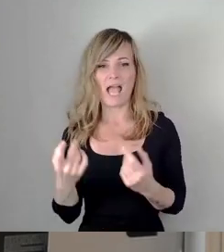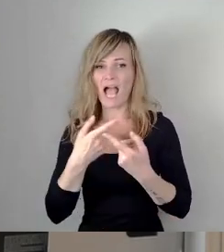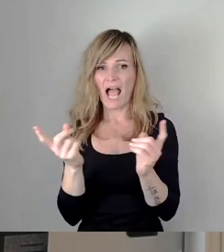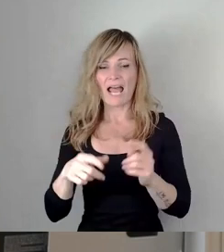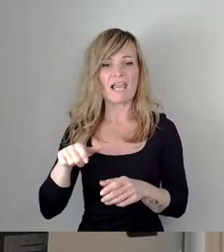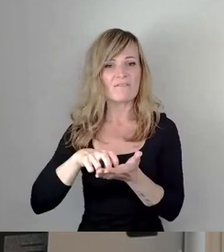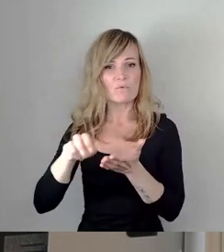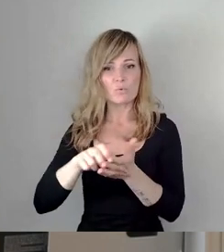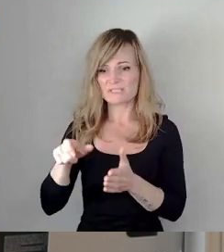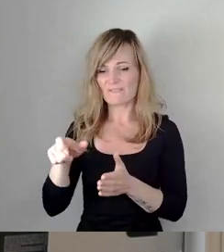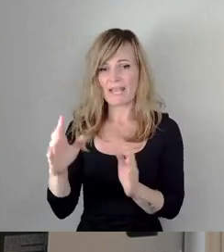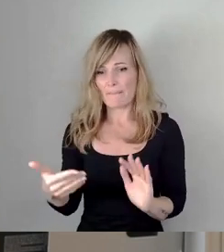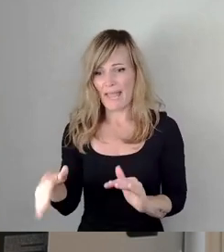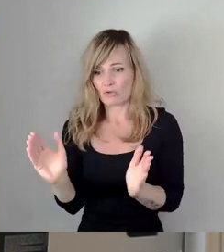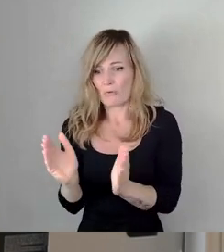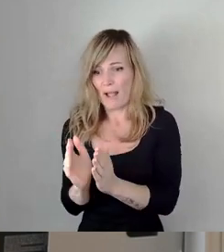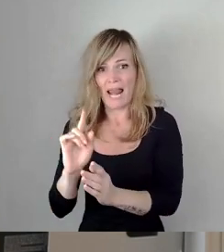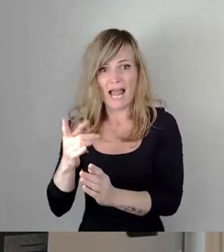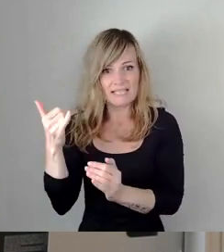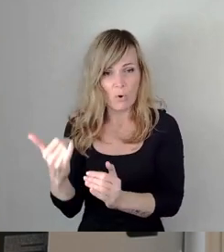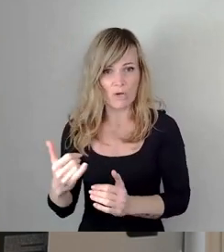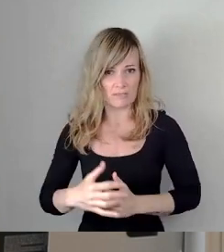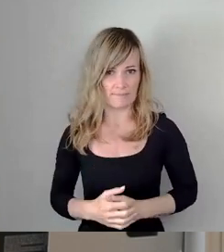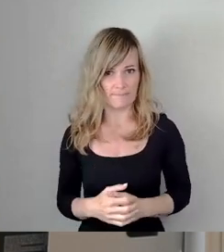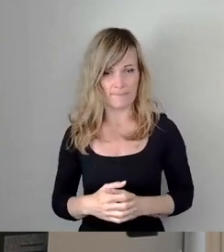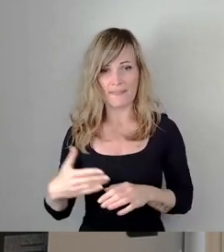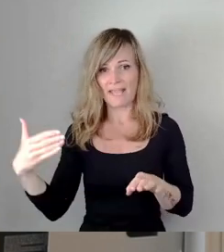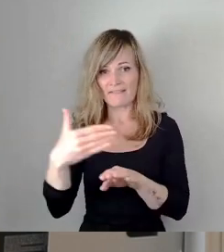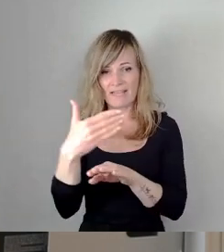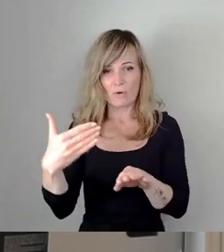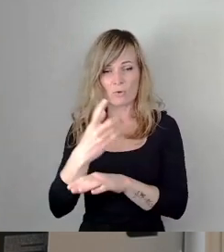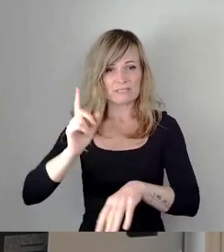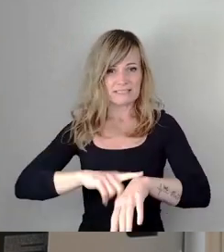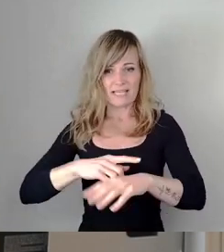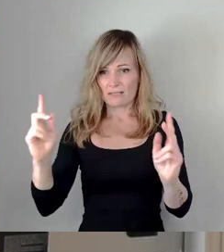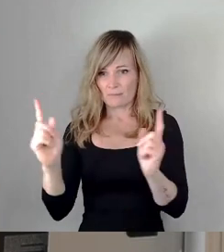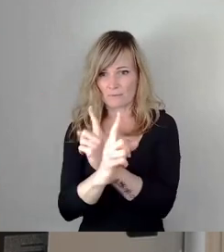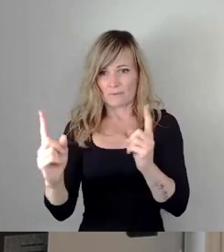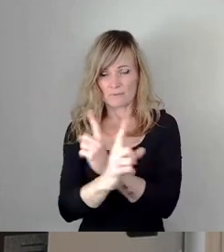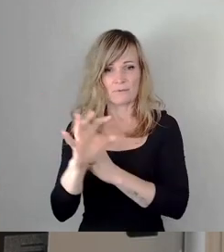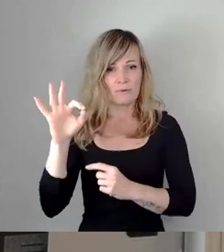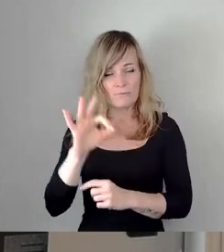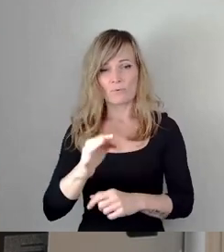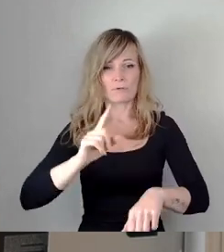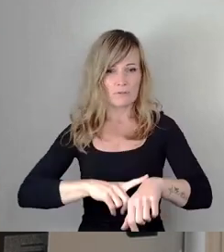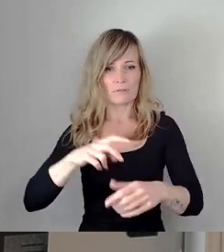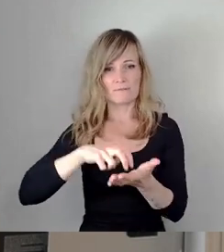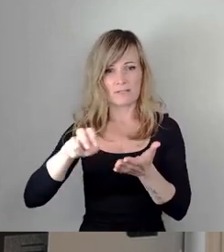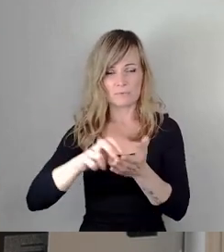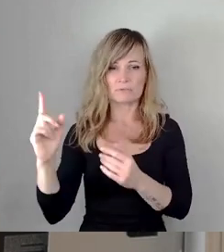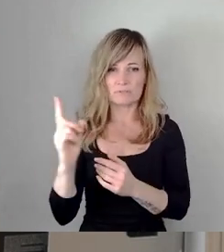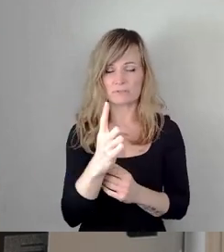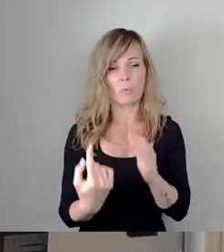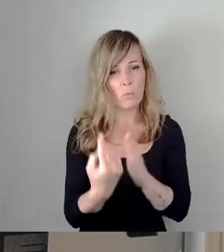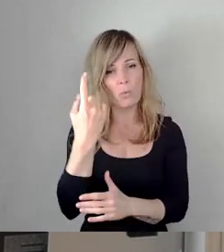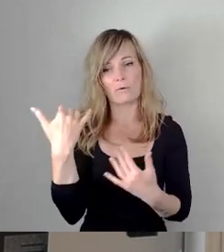schmaler sein, als sie heute sind. Die Querungszeiten werden sich für den Fußverkehr erheblich erhöhen. Ich denke an meine alte Tante, die